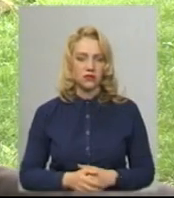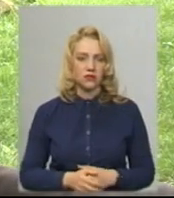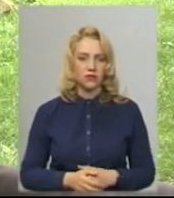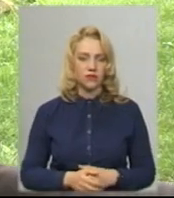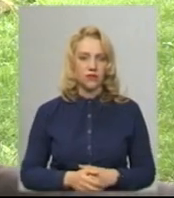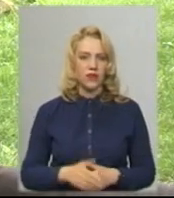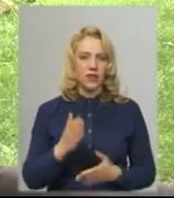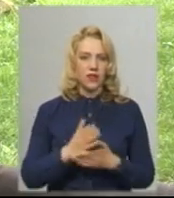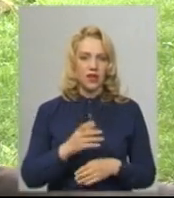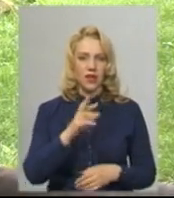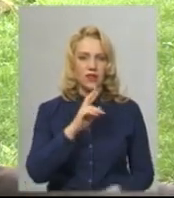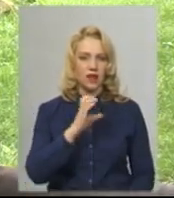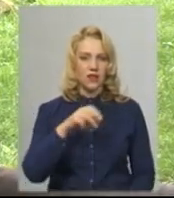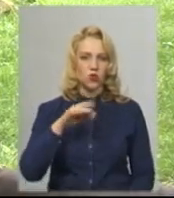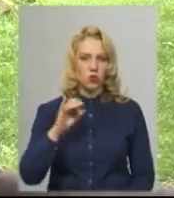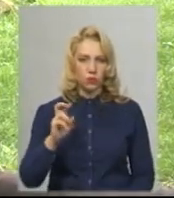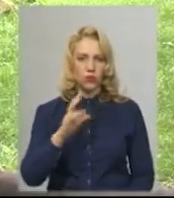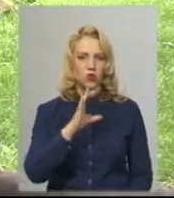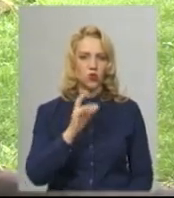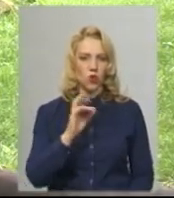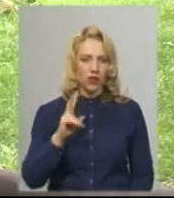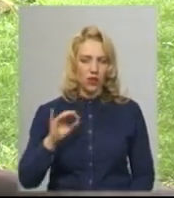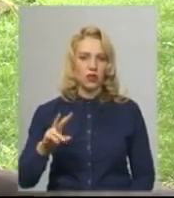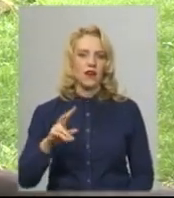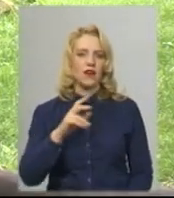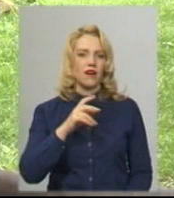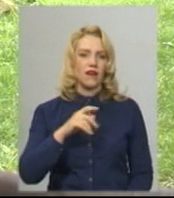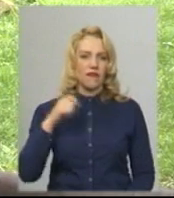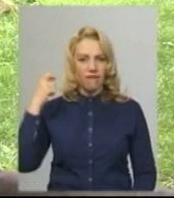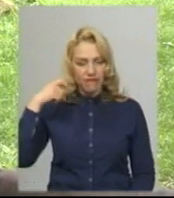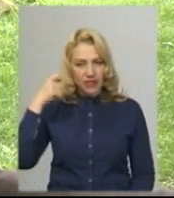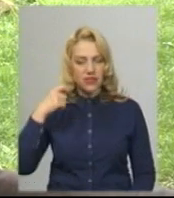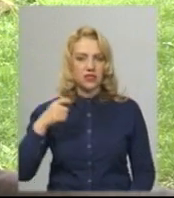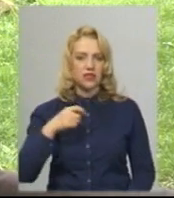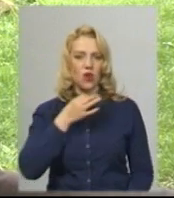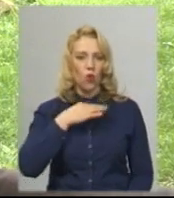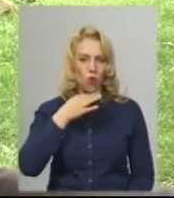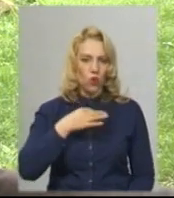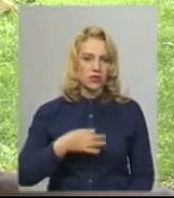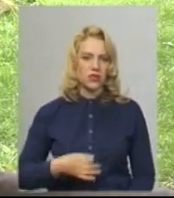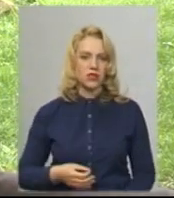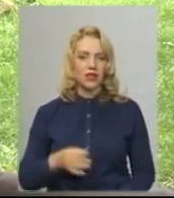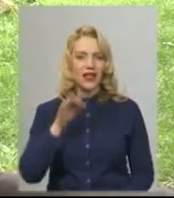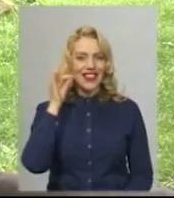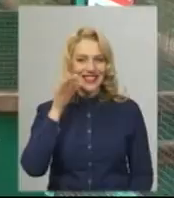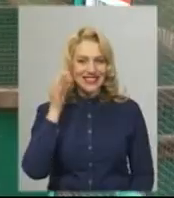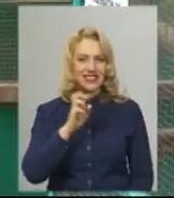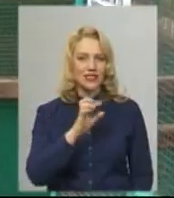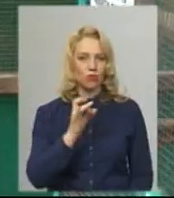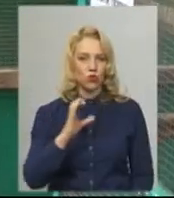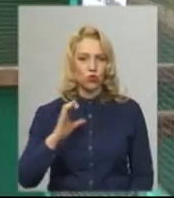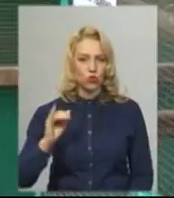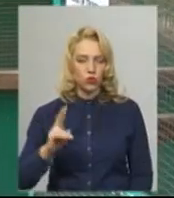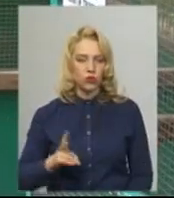яструб, соків, крупи, вівці, кози, борсухи, лисиця, чорнобурок.